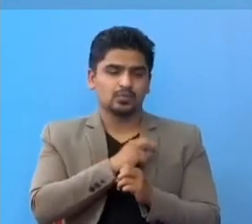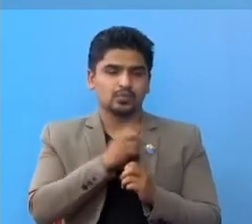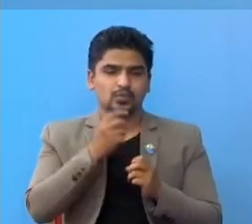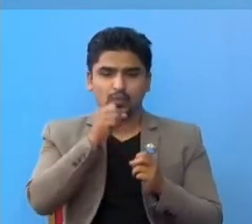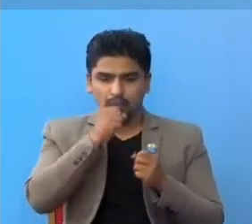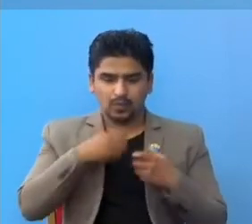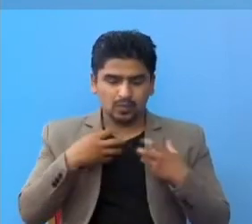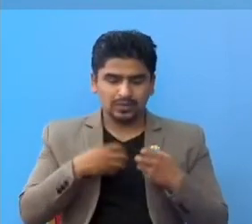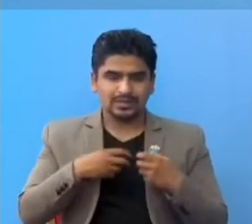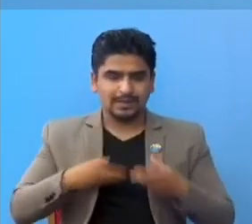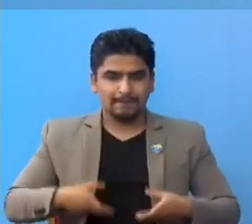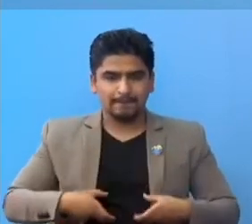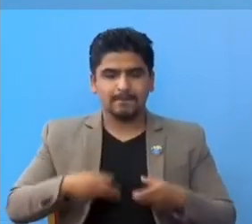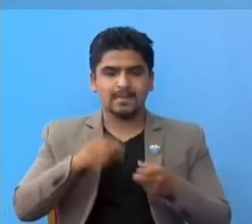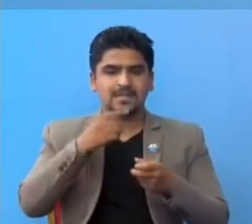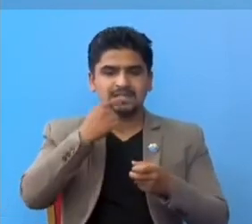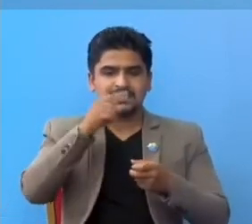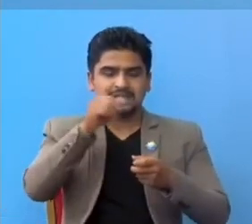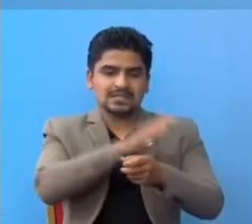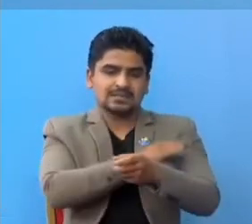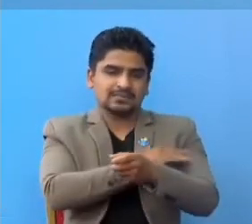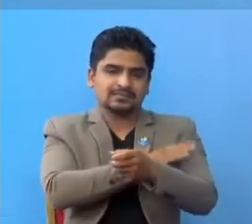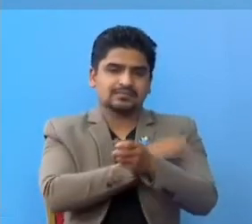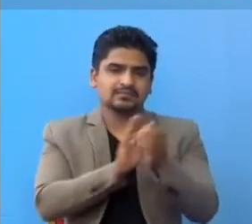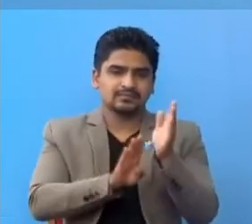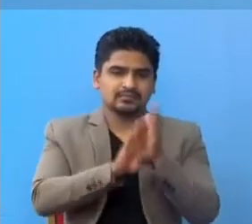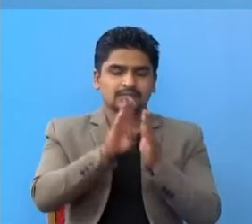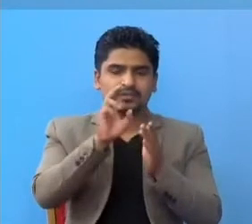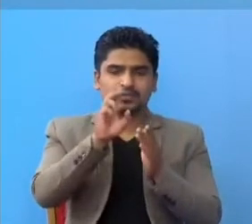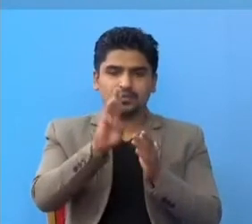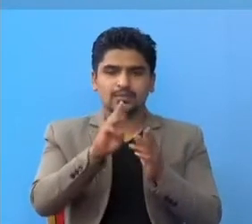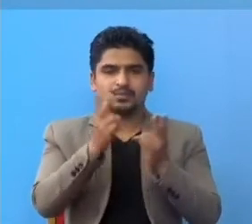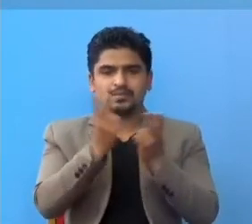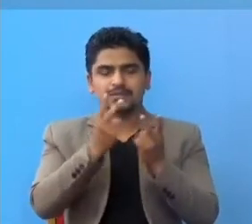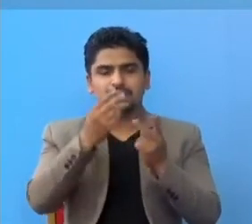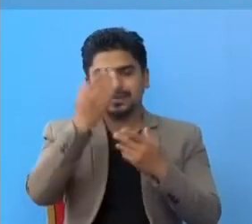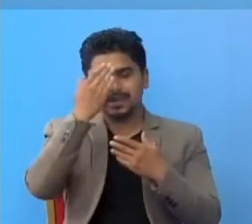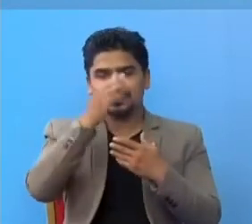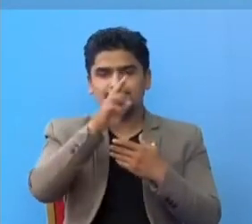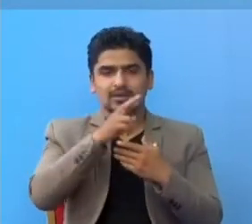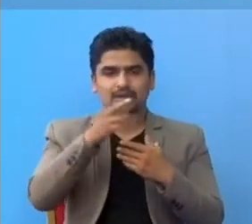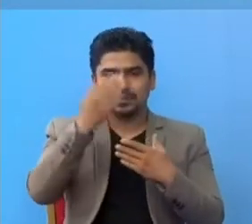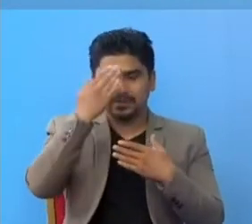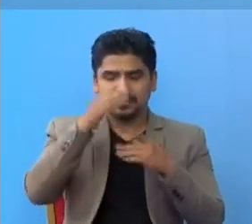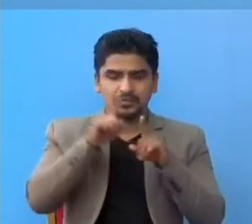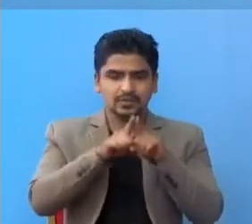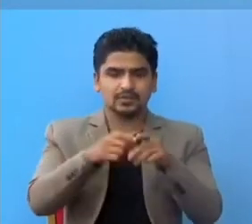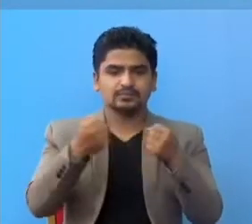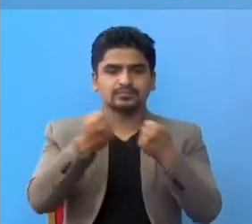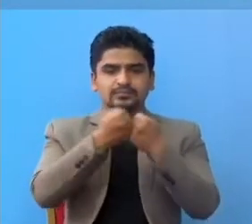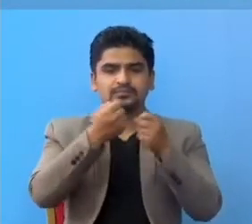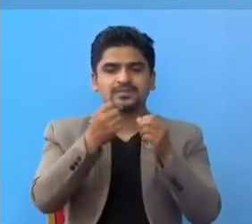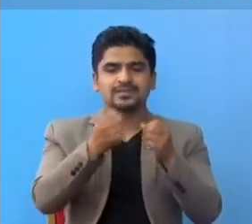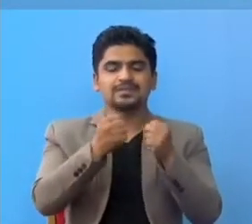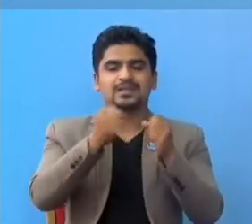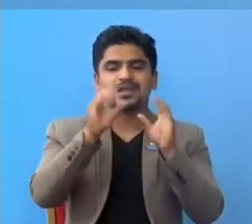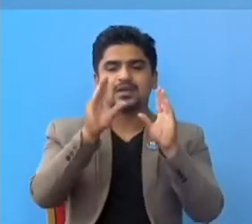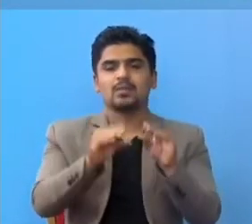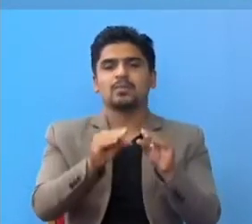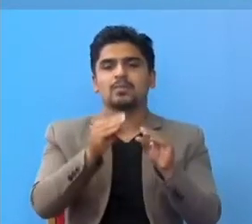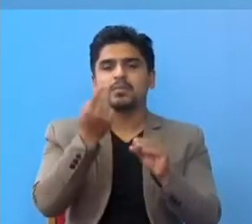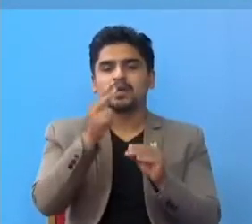फोक्सो, मिर्गोला, मदुमय, उच्चरक्त चाप, दम जसता रोग लागेकार, रोग संग लणने शमता कम